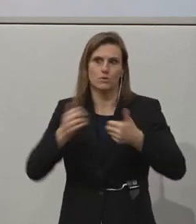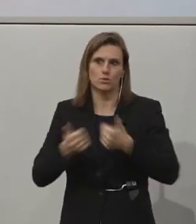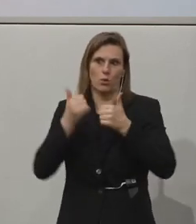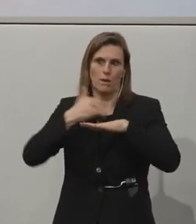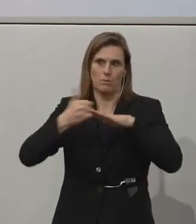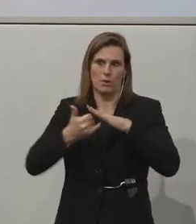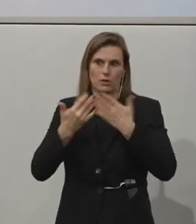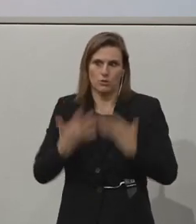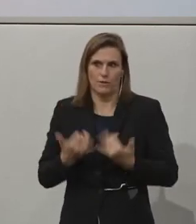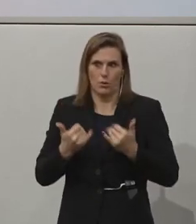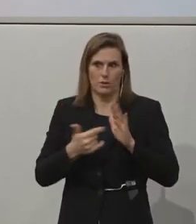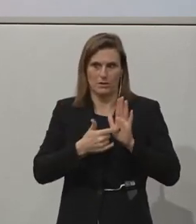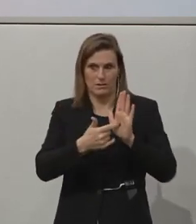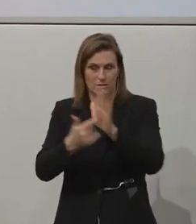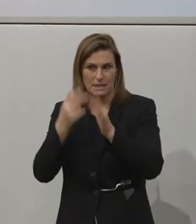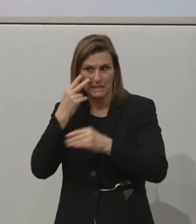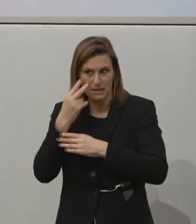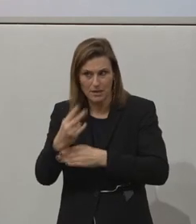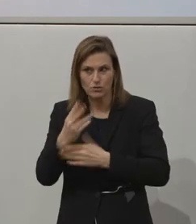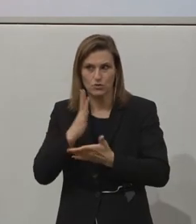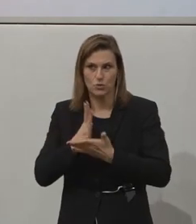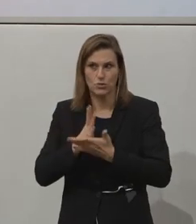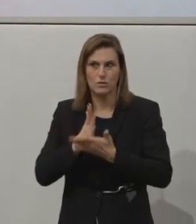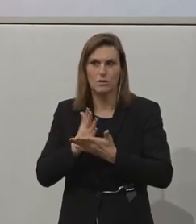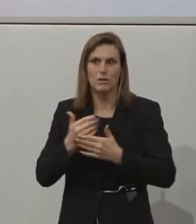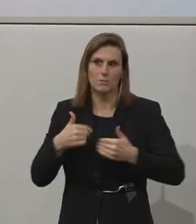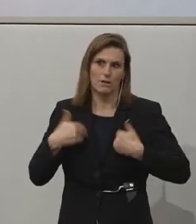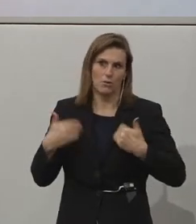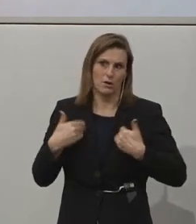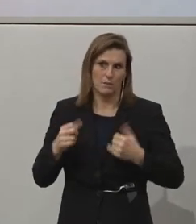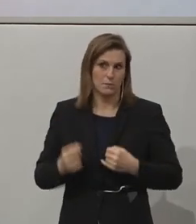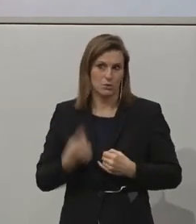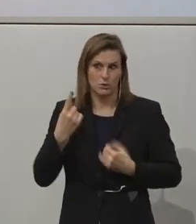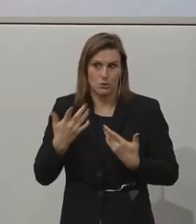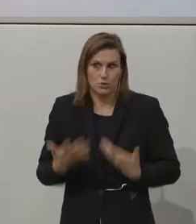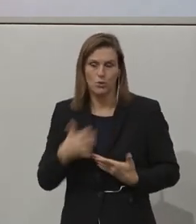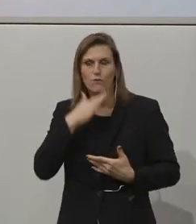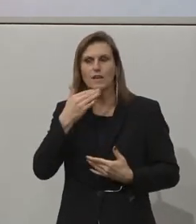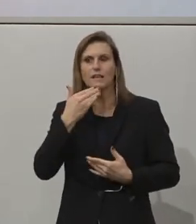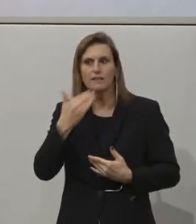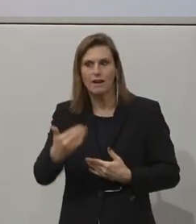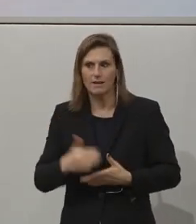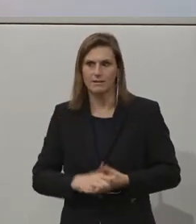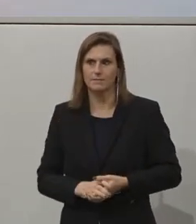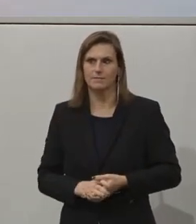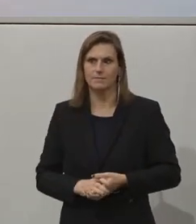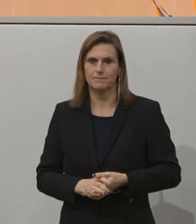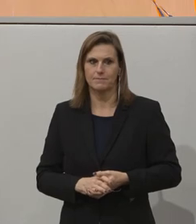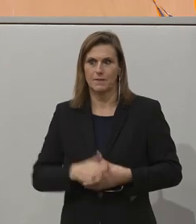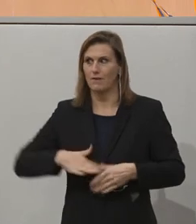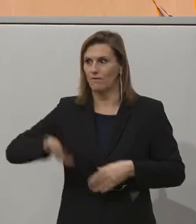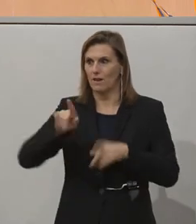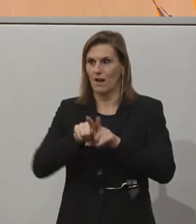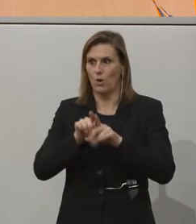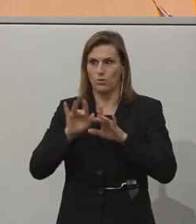kommt, wie sie heute vorgestellt worden sind. Und darüber freue ich mich ganz besonders. Vielen Dank. Das tun wir natürlich